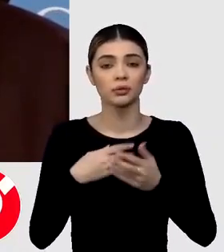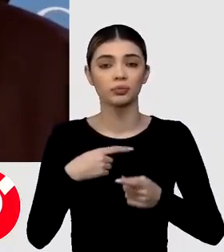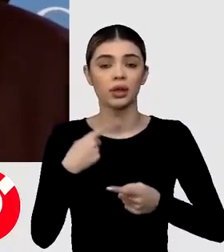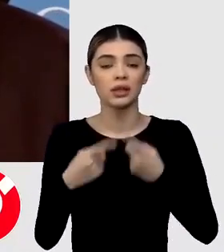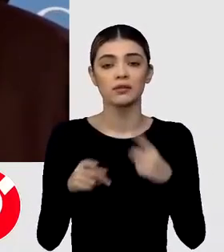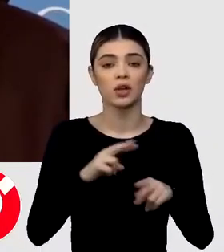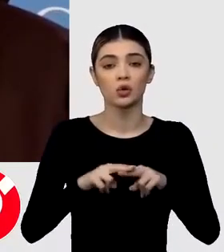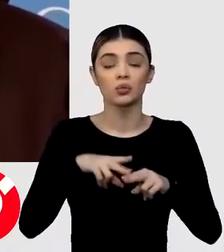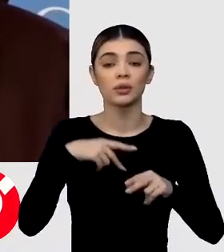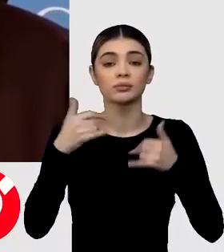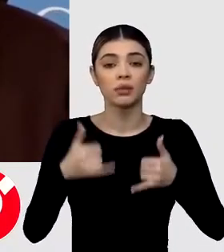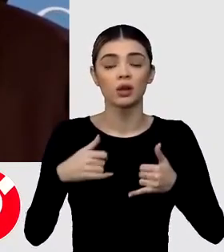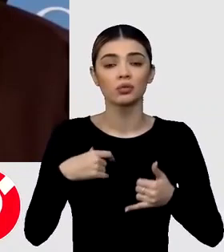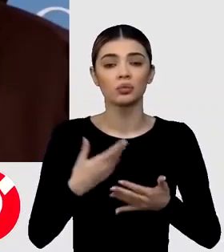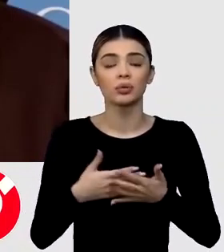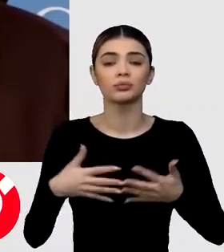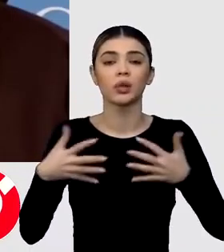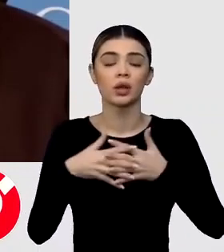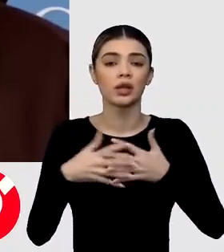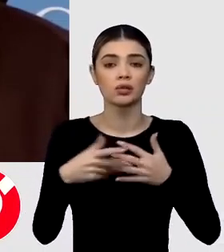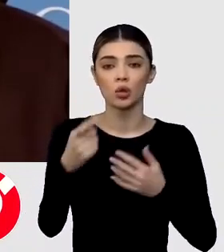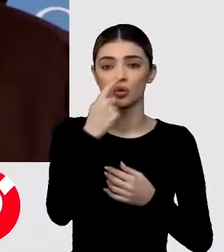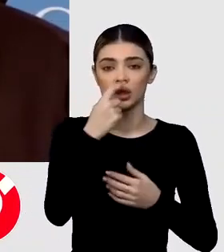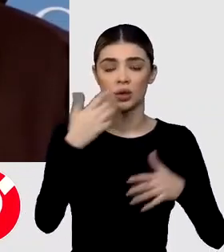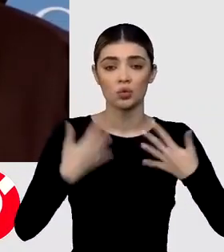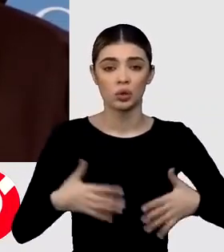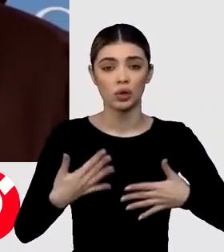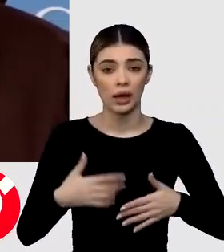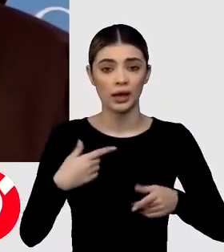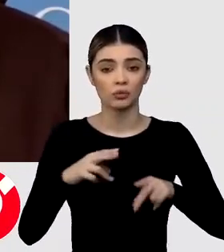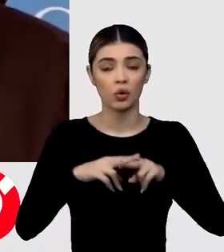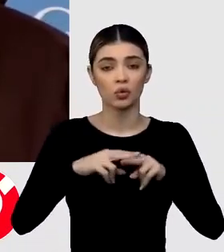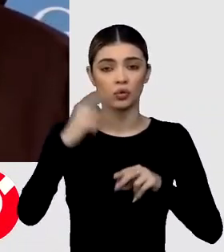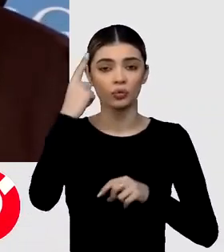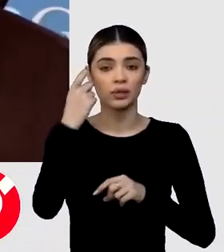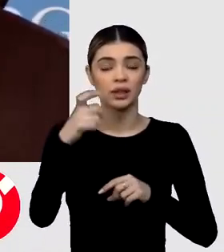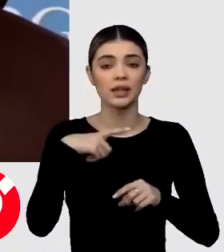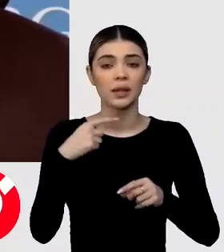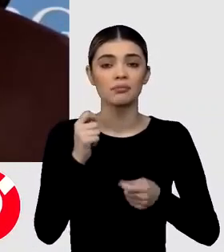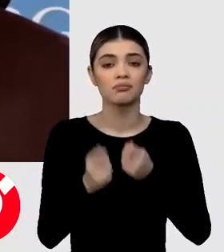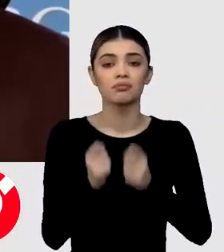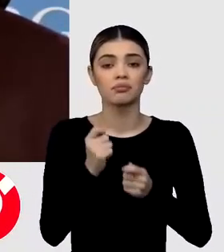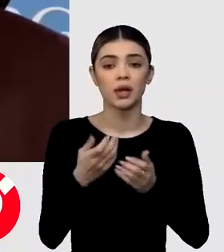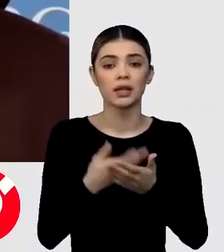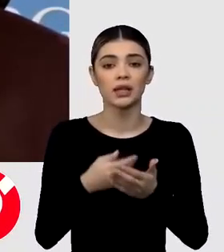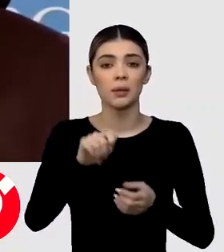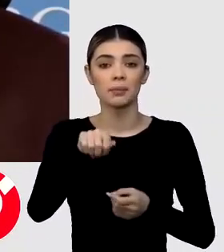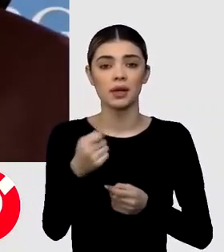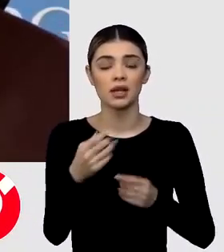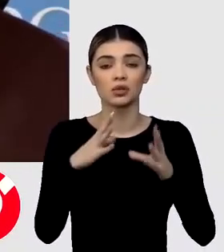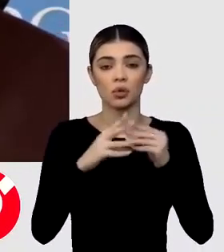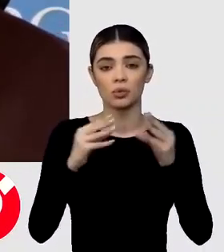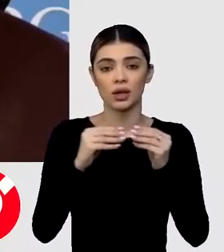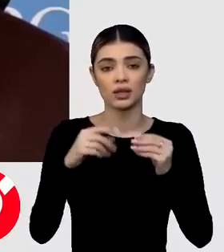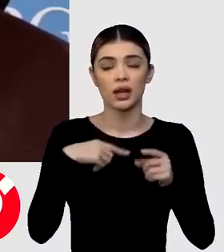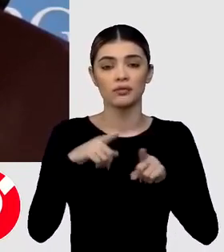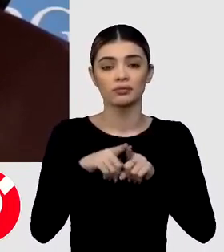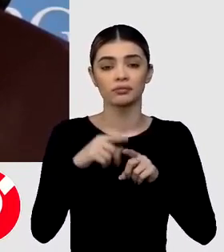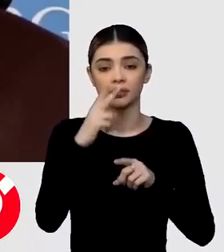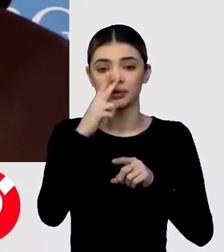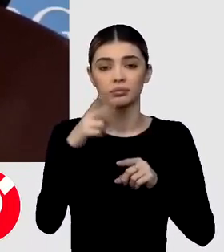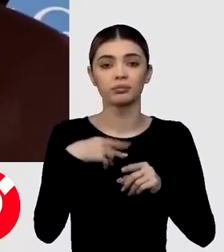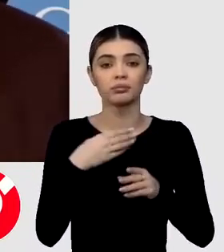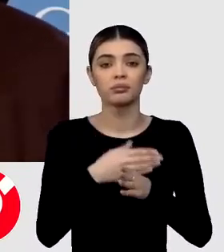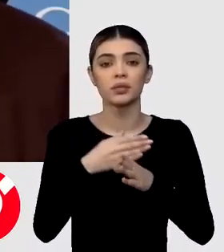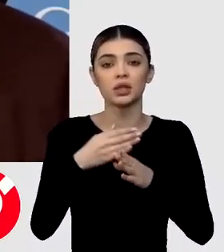raport cu ceea ce se întâmpla până la agresiunea rusească din Ucraina și cum va afecta el piața de gaze românească